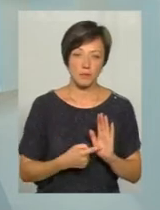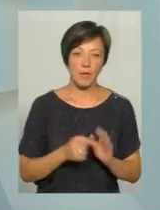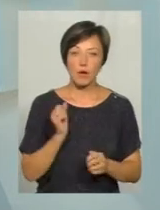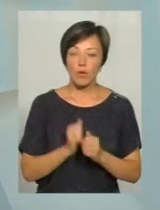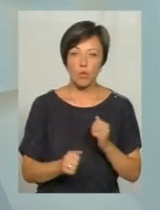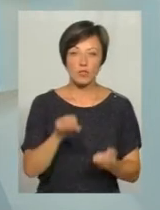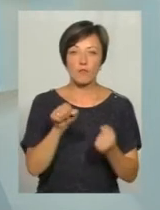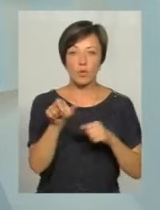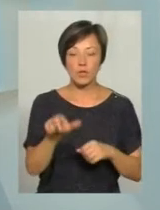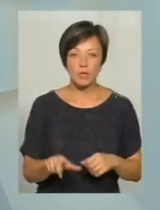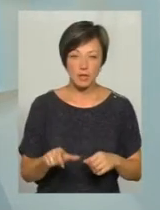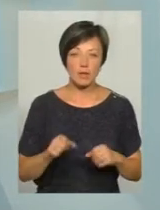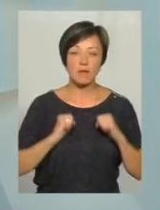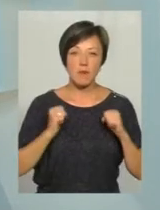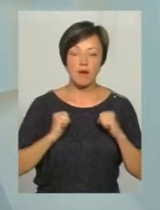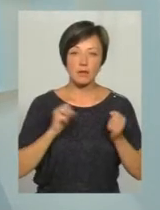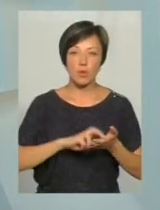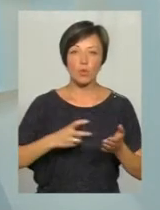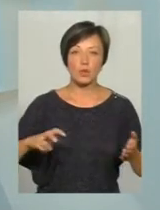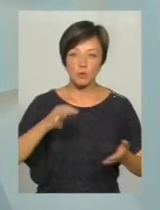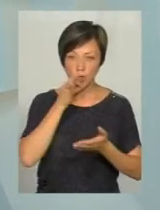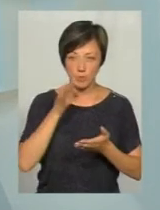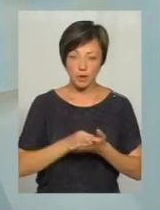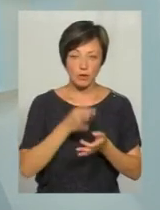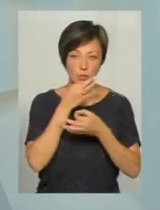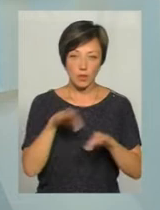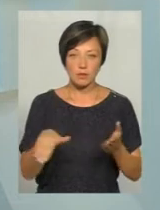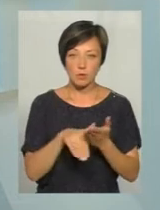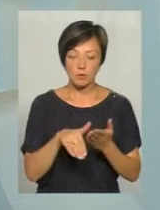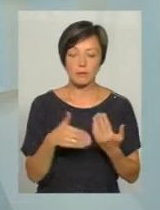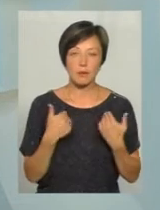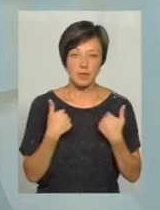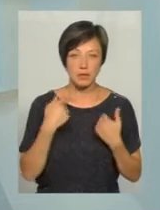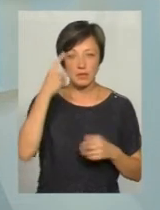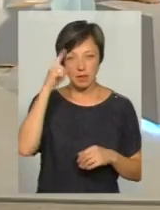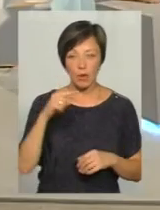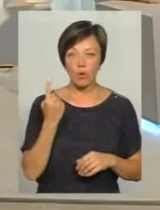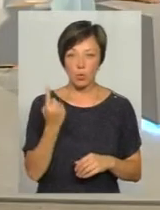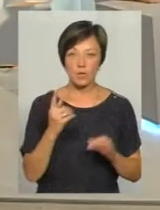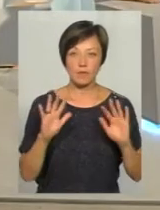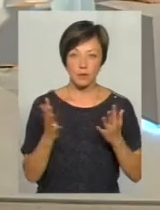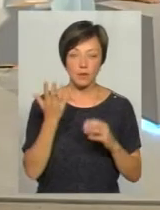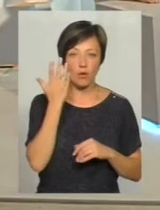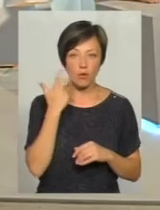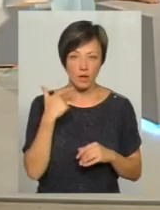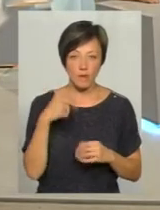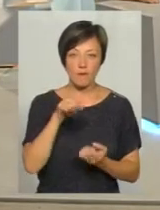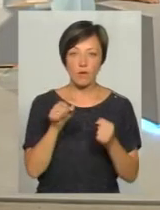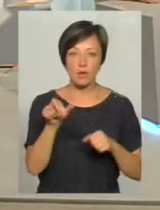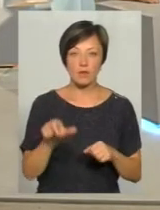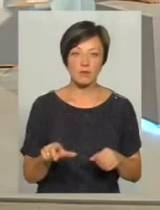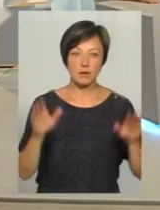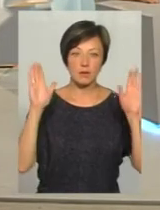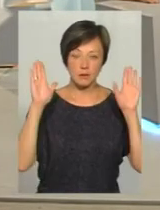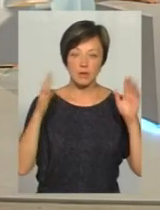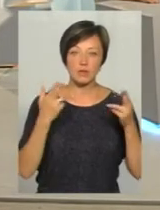кожен водій намагає уникнути відповідальність у будь-який спосіб. Тобто мені, наприклад, відомо тільки один випадок, коли водій підняв руки